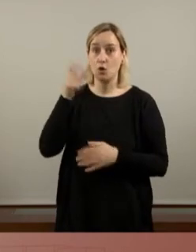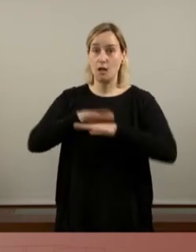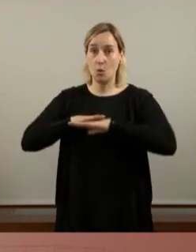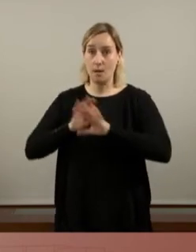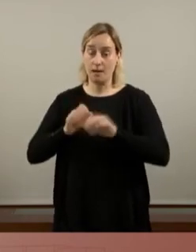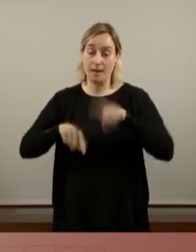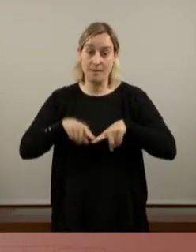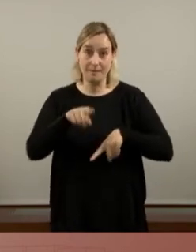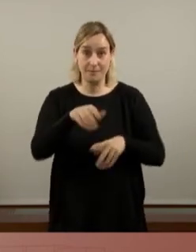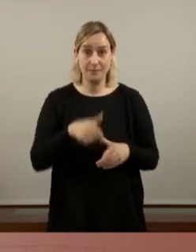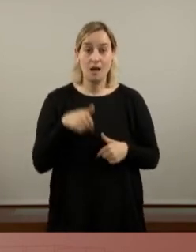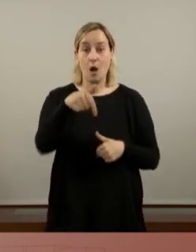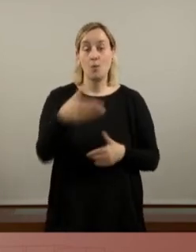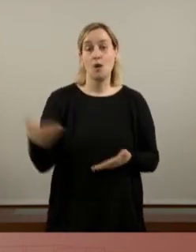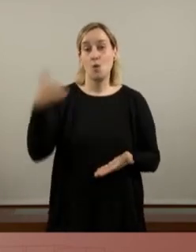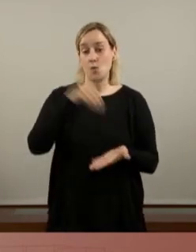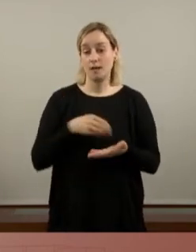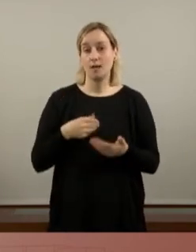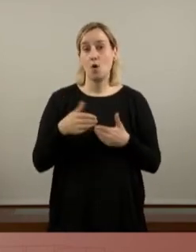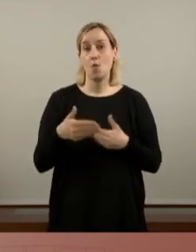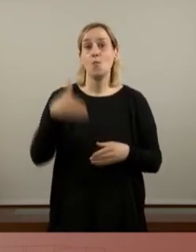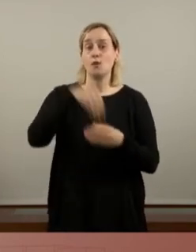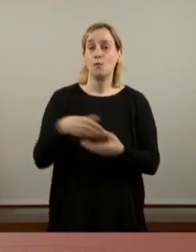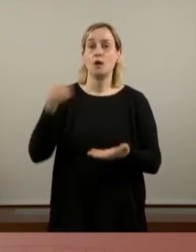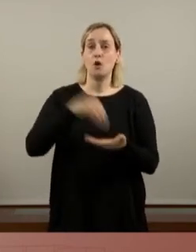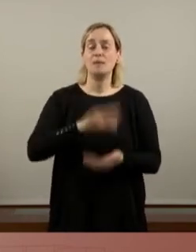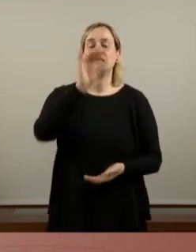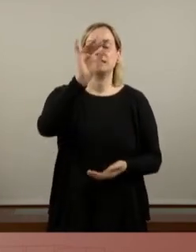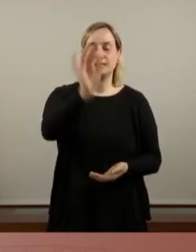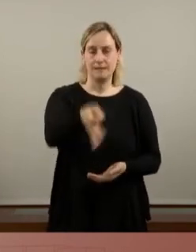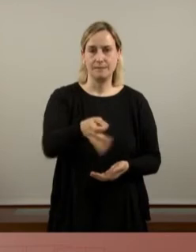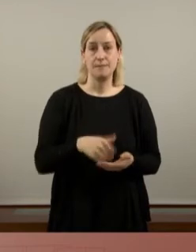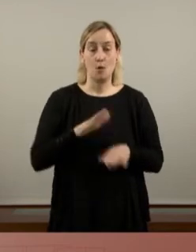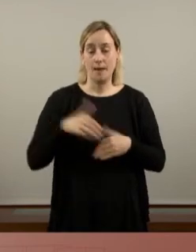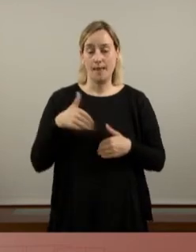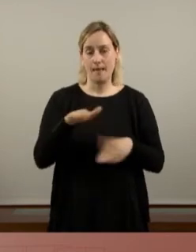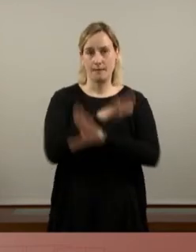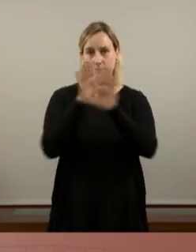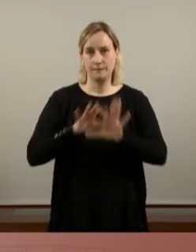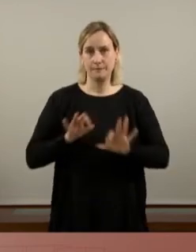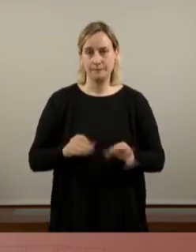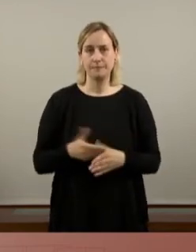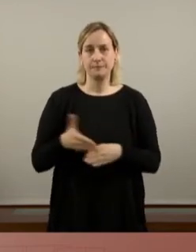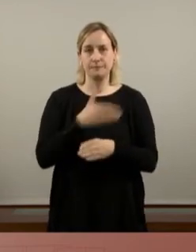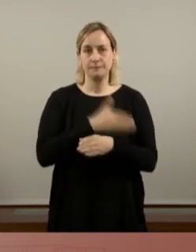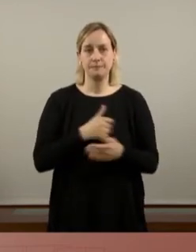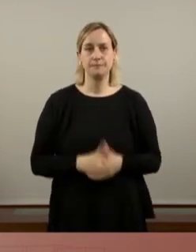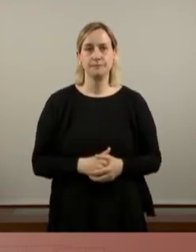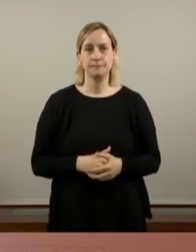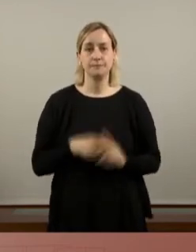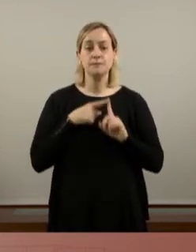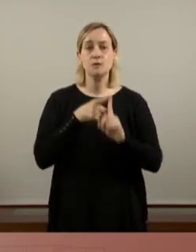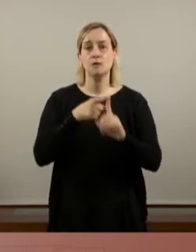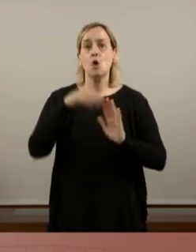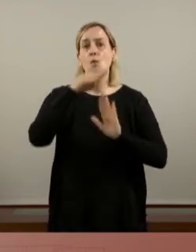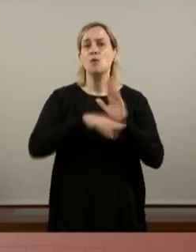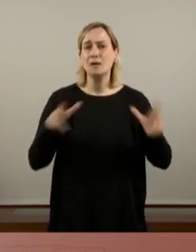Avui tornarem a votar que sí però per anar acabant, per avançar en un programa social